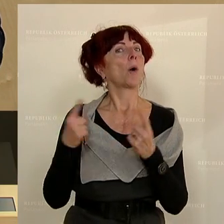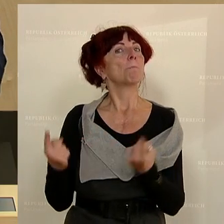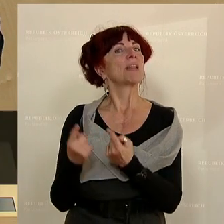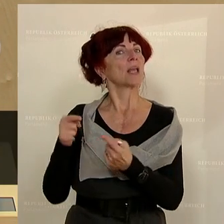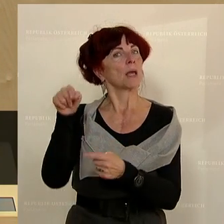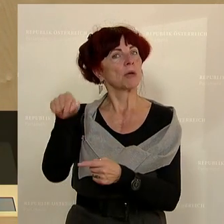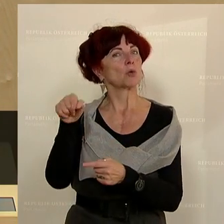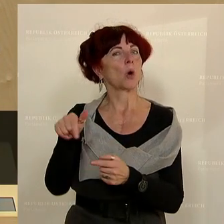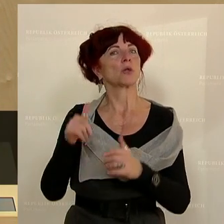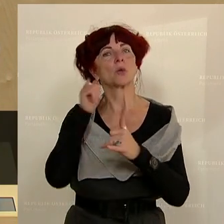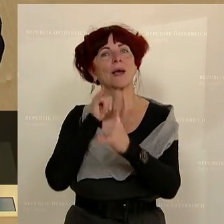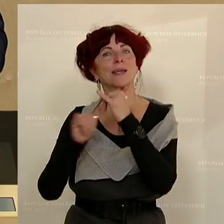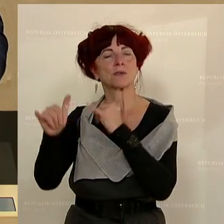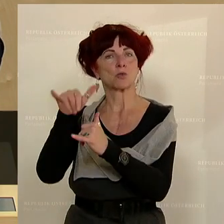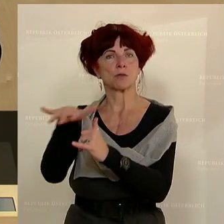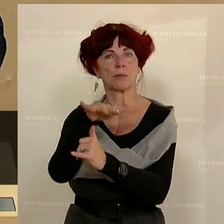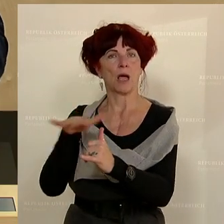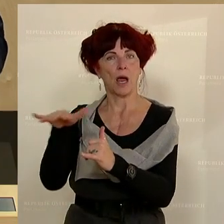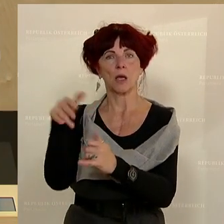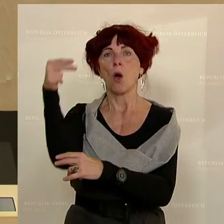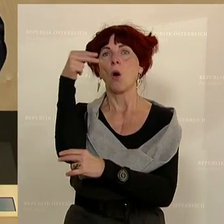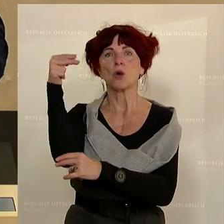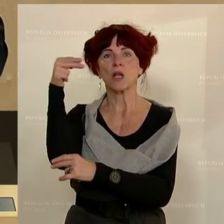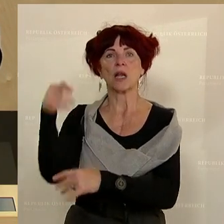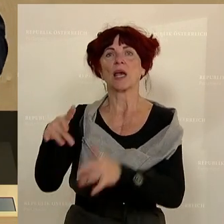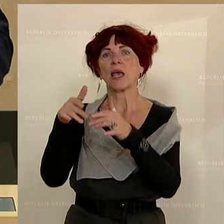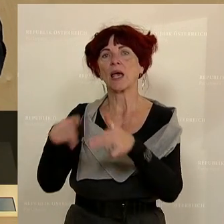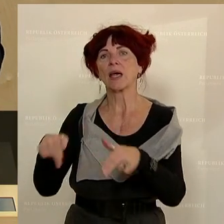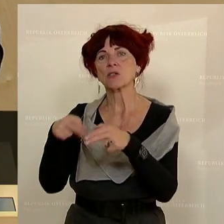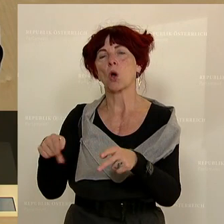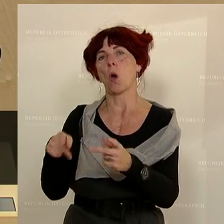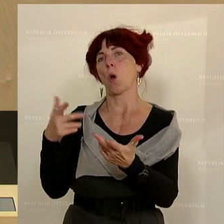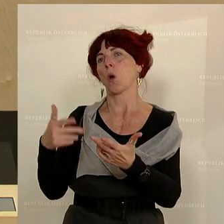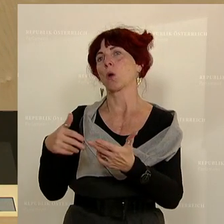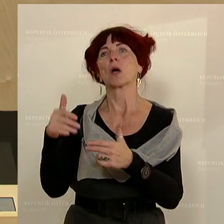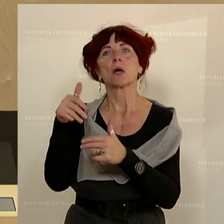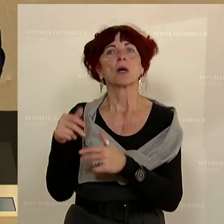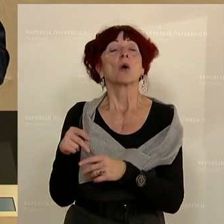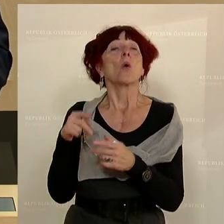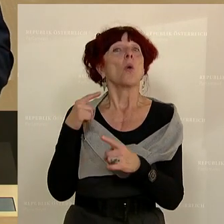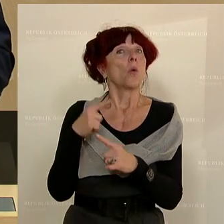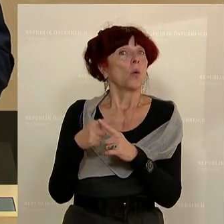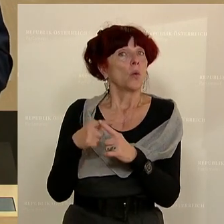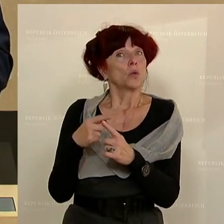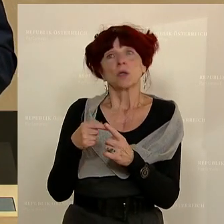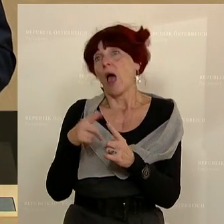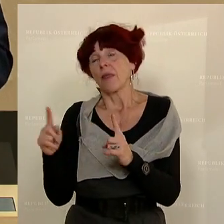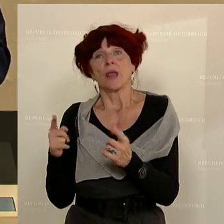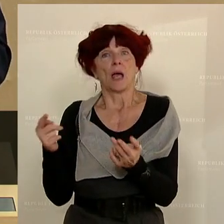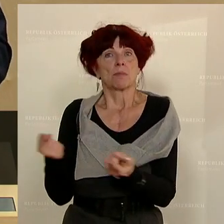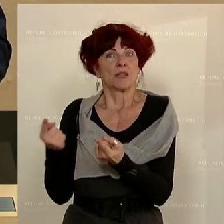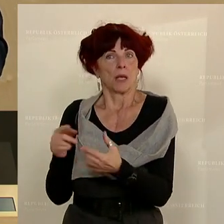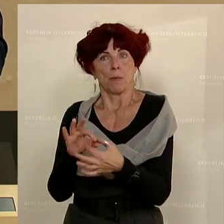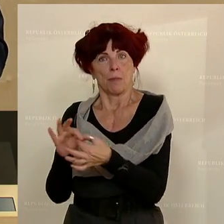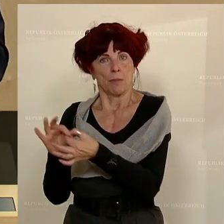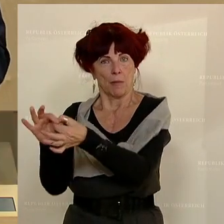im Tourismus tätig sind. Hotellerie, Gastronomie, Restaurant und was alles dazugehört. Und teilweise kämpfen